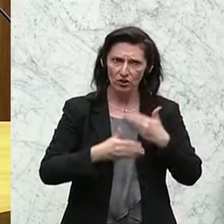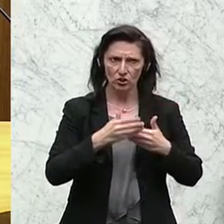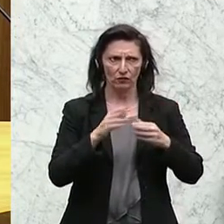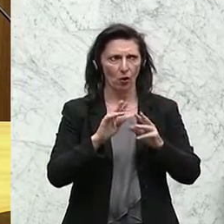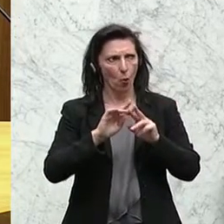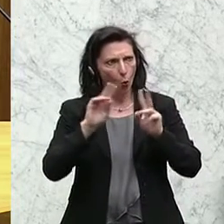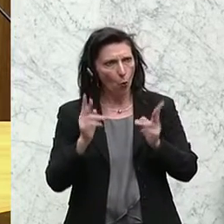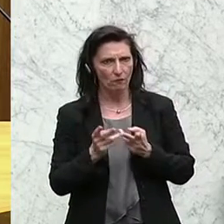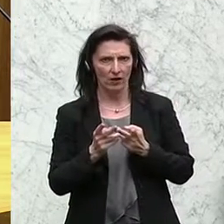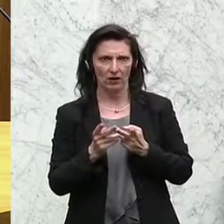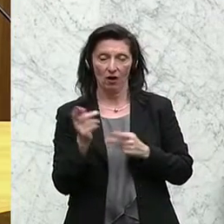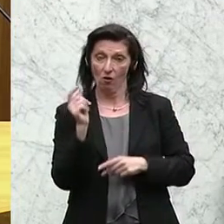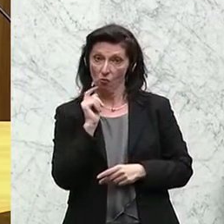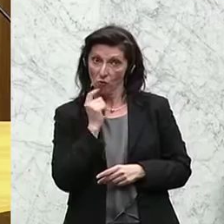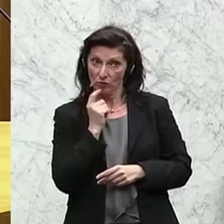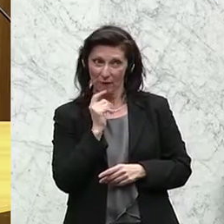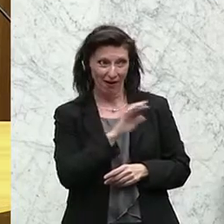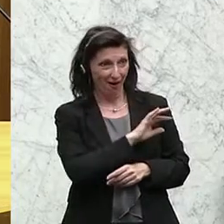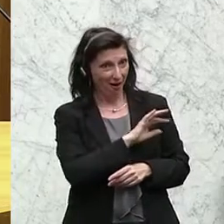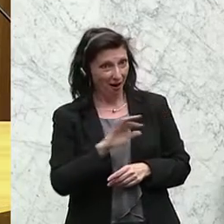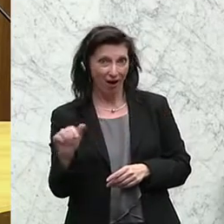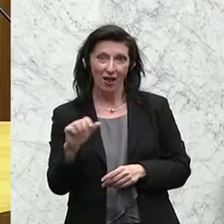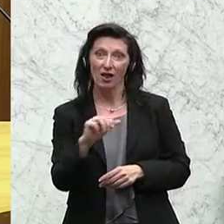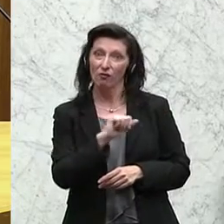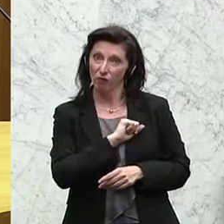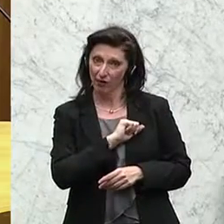Konsumenten, alle profitieren davon. Danke.